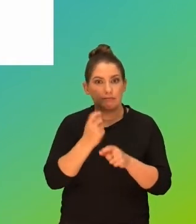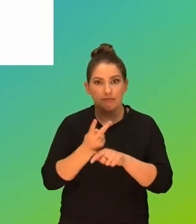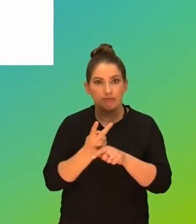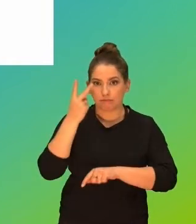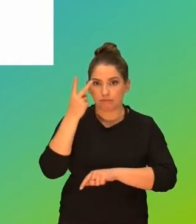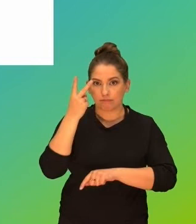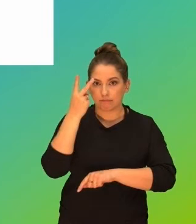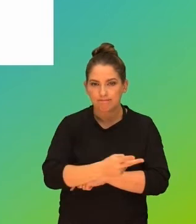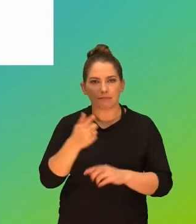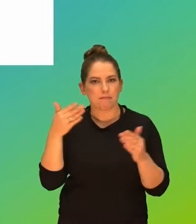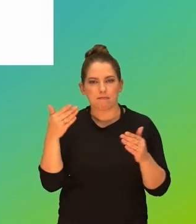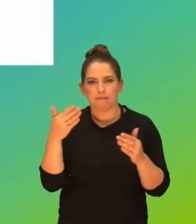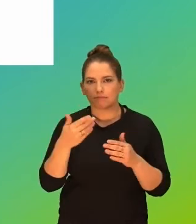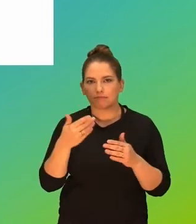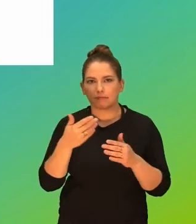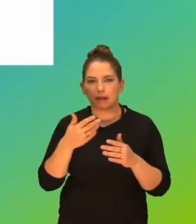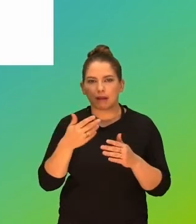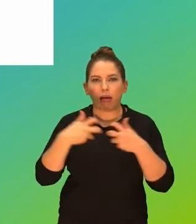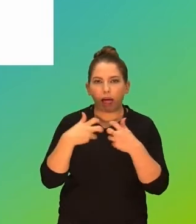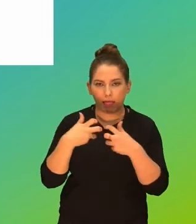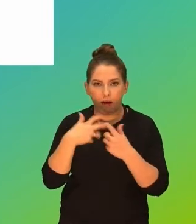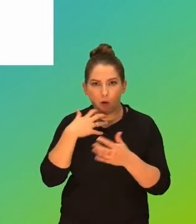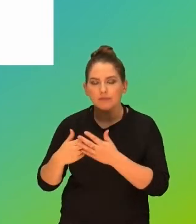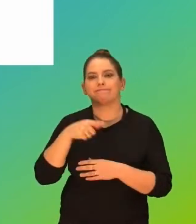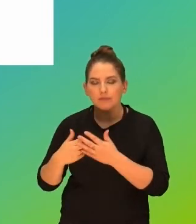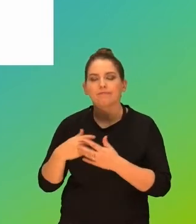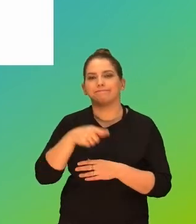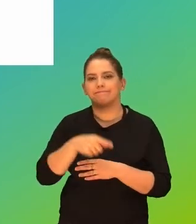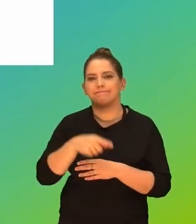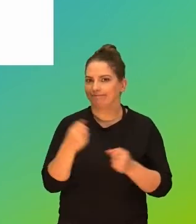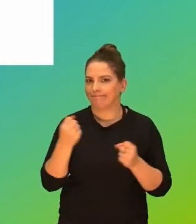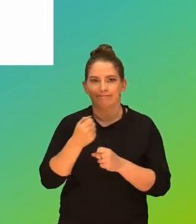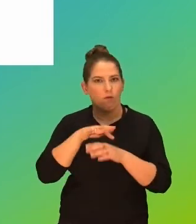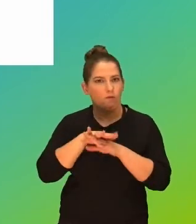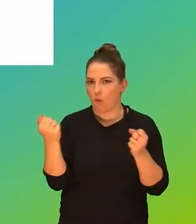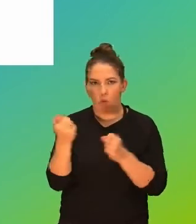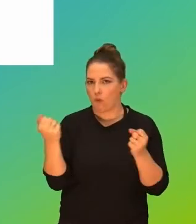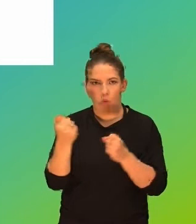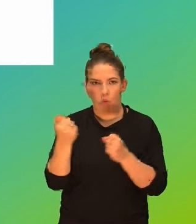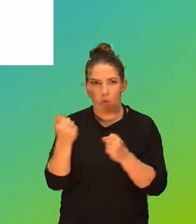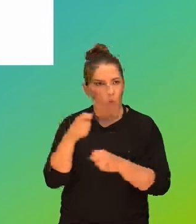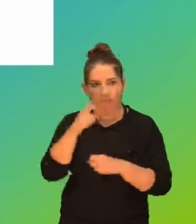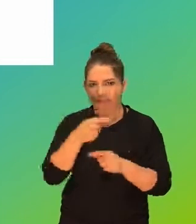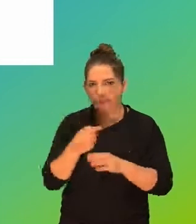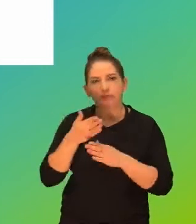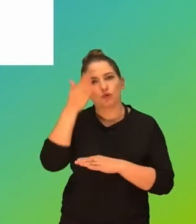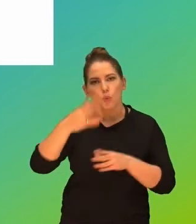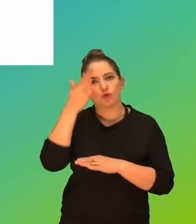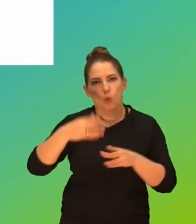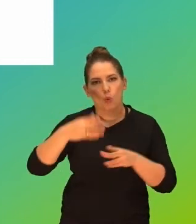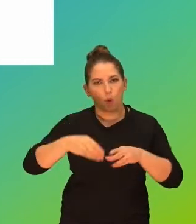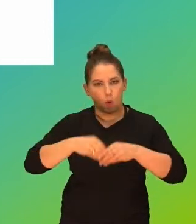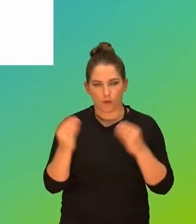nadużywają dość mocno internetu, to też będzie to miało najbardziej negatywne konsekwencje dla ich przyszłego rozwoju.